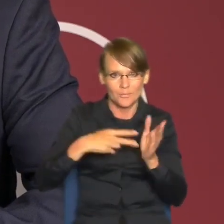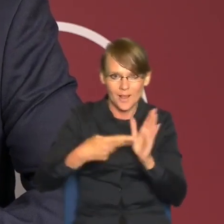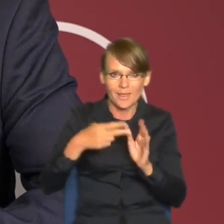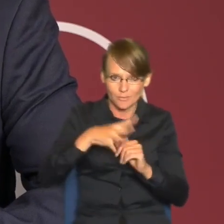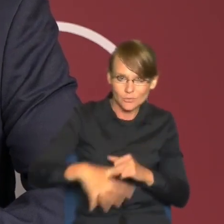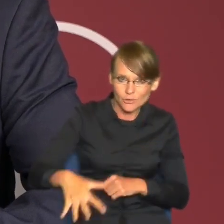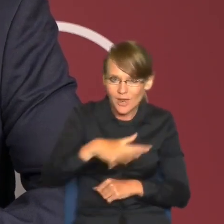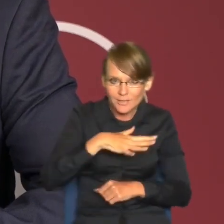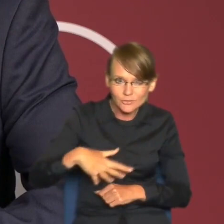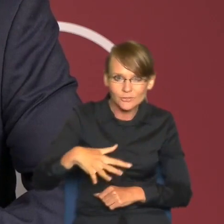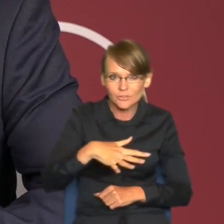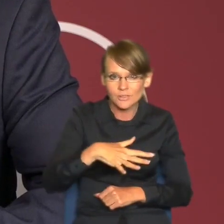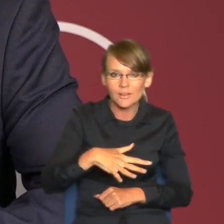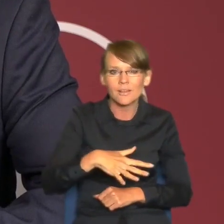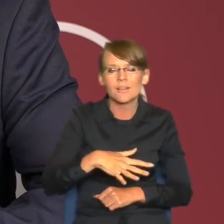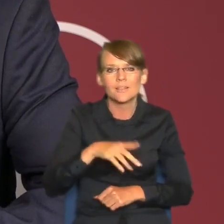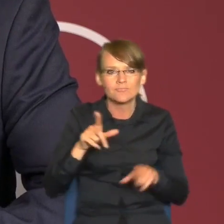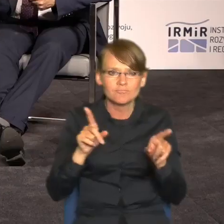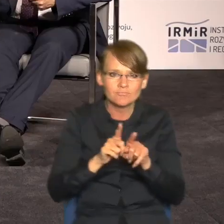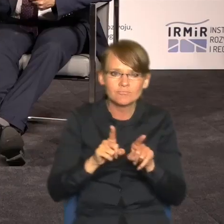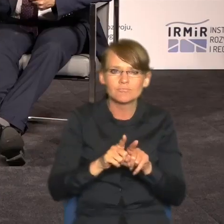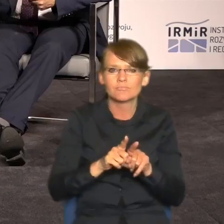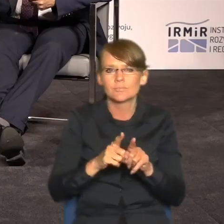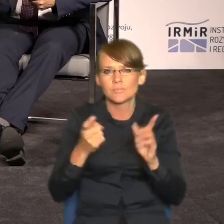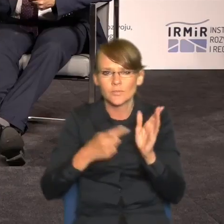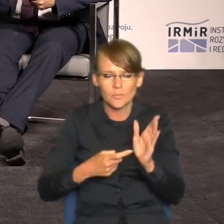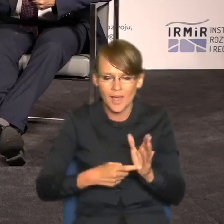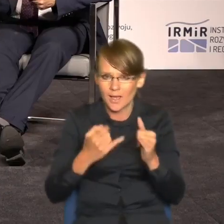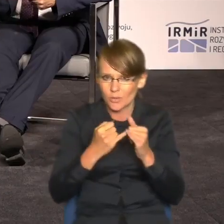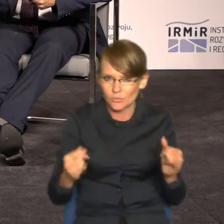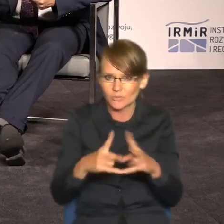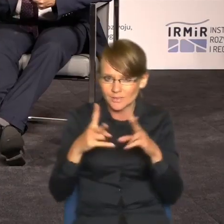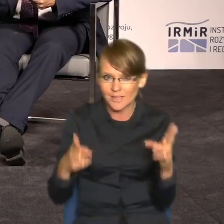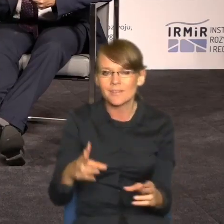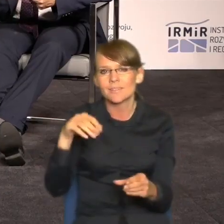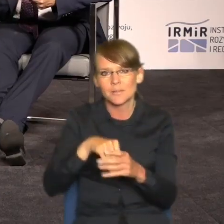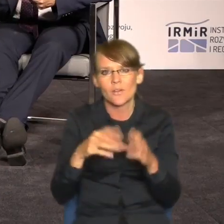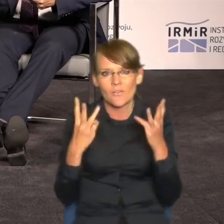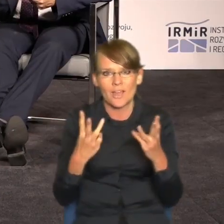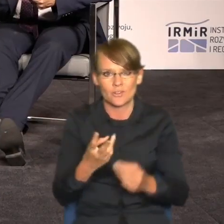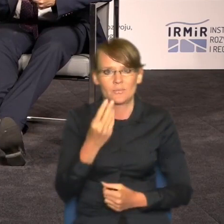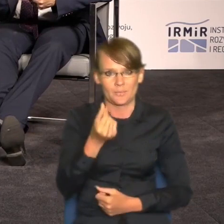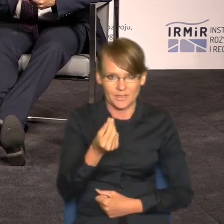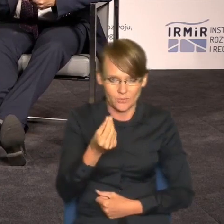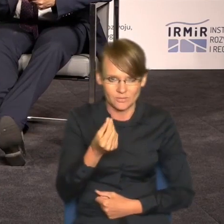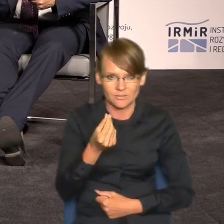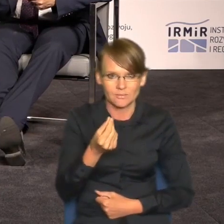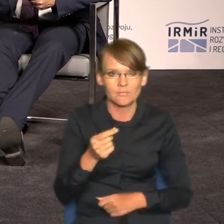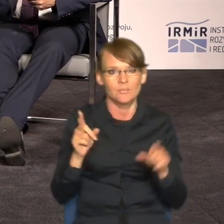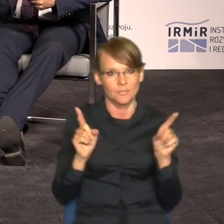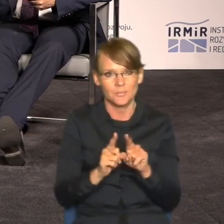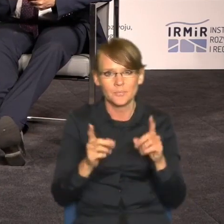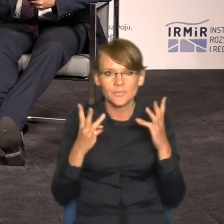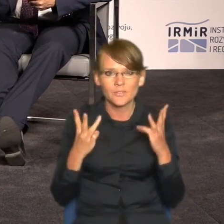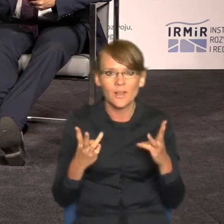i egzekwowania różnych zapisów ważne są pieniądze i środki, które